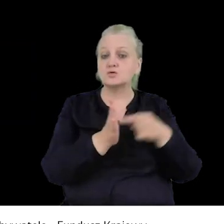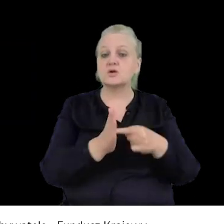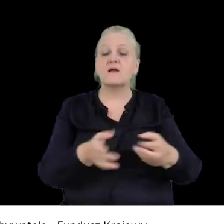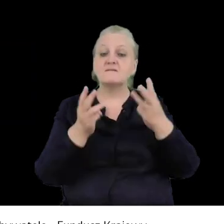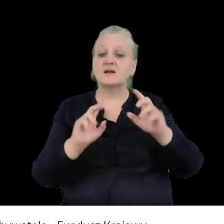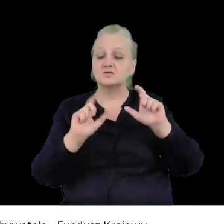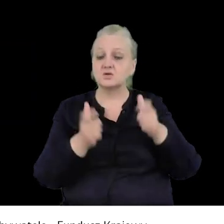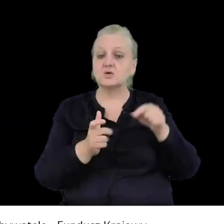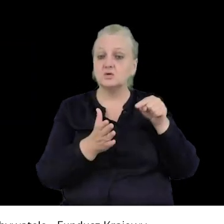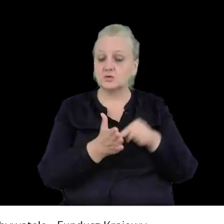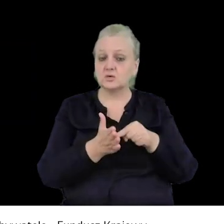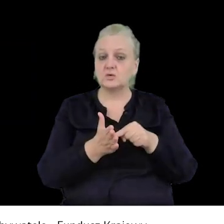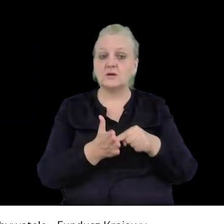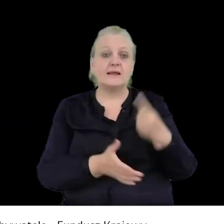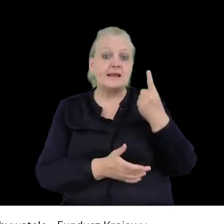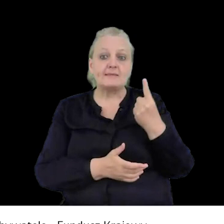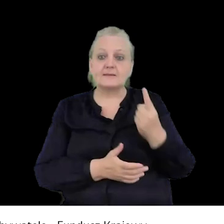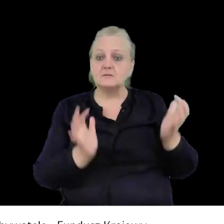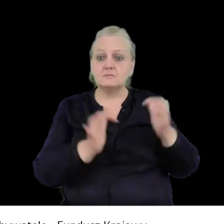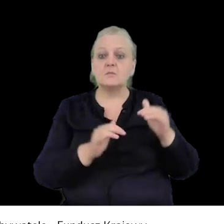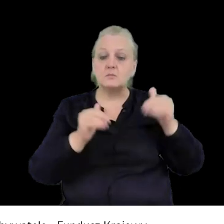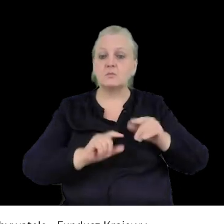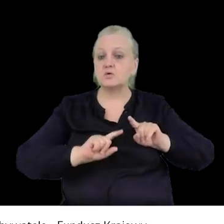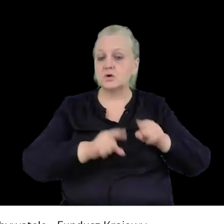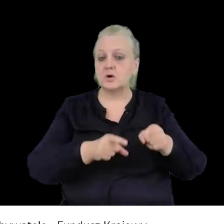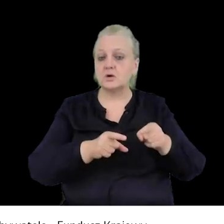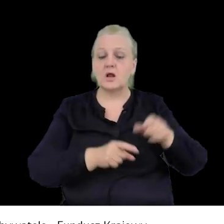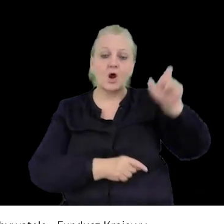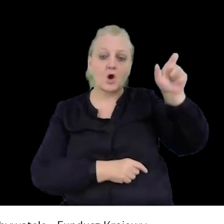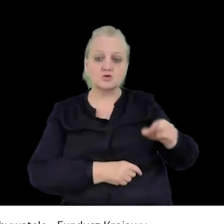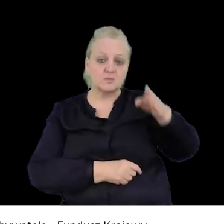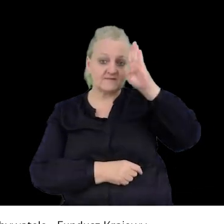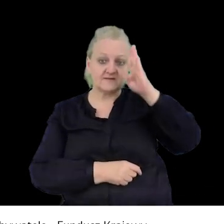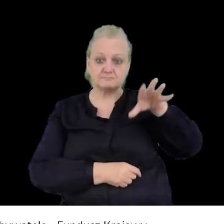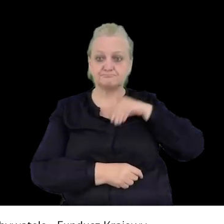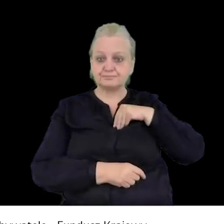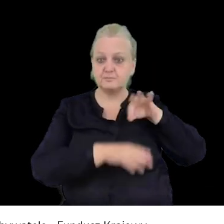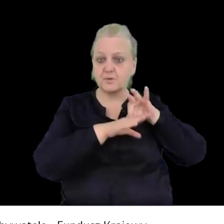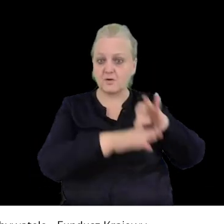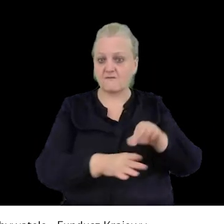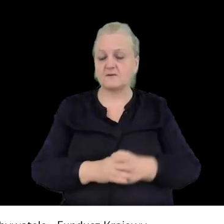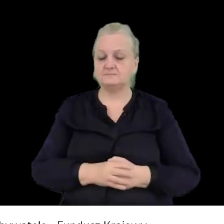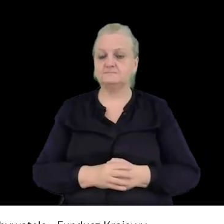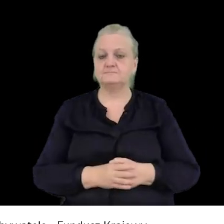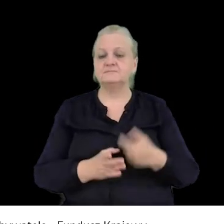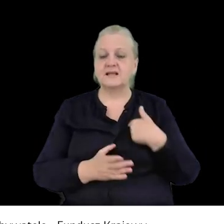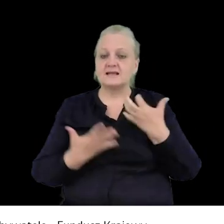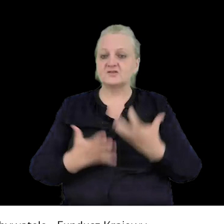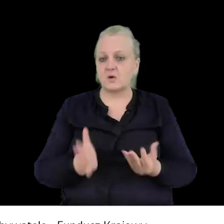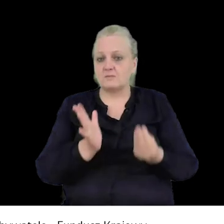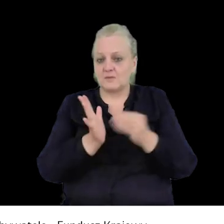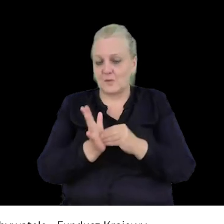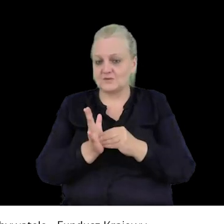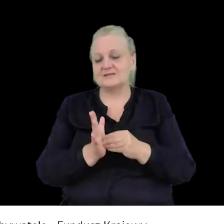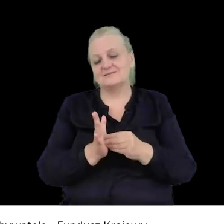ważne jest to, że to jest właściwie jedyne takie zgromadzenie, które można dodać organizować osoba fizyczna. Przepraszam, tylko tyle chciałem dodać tak w celu